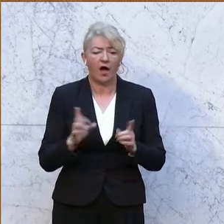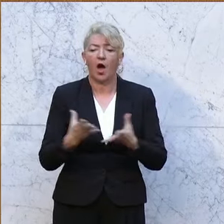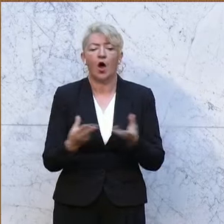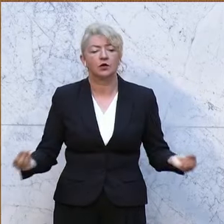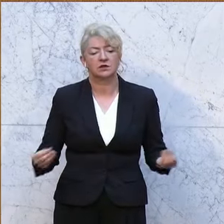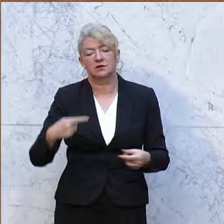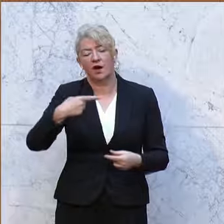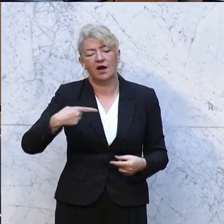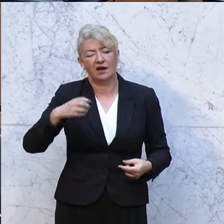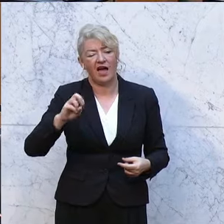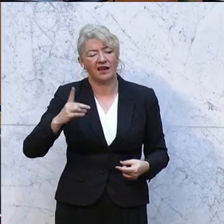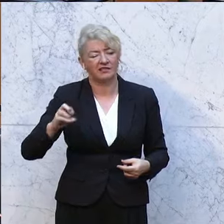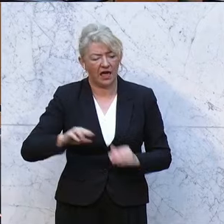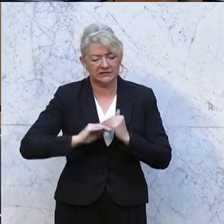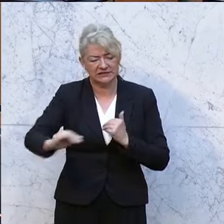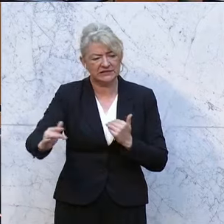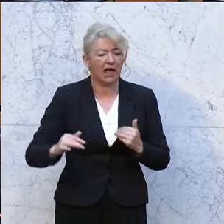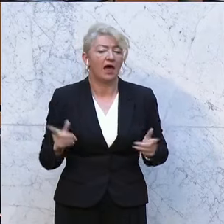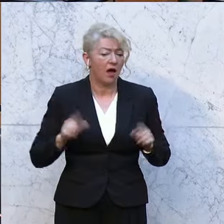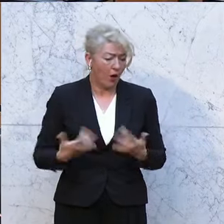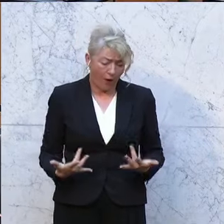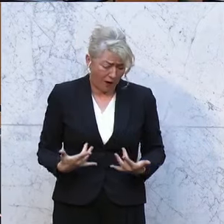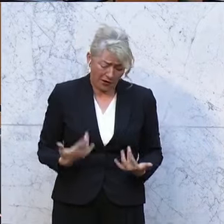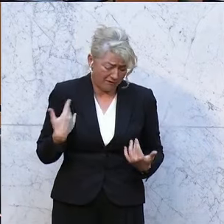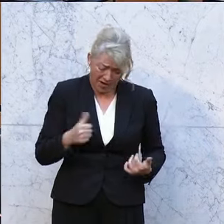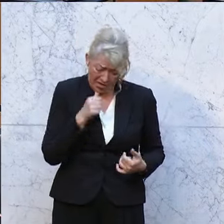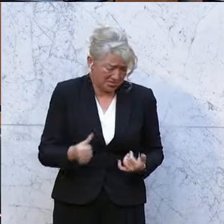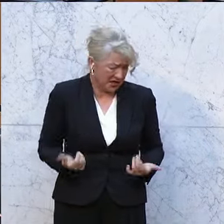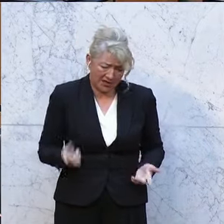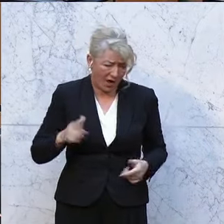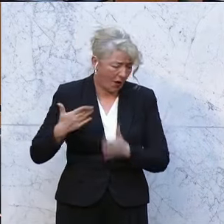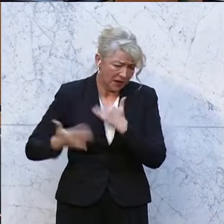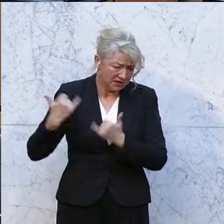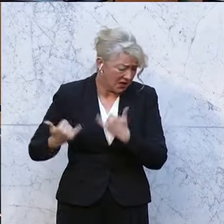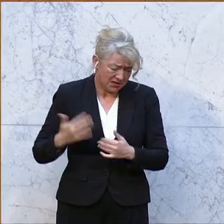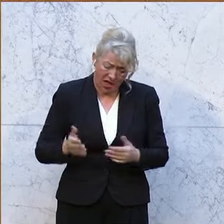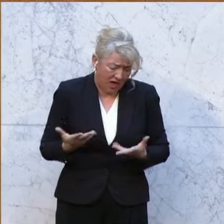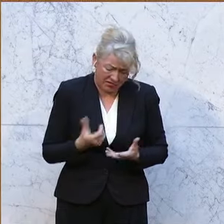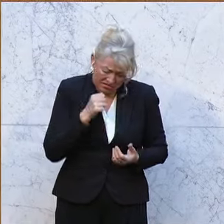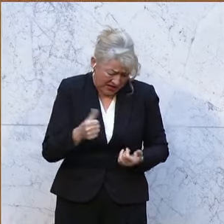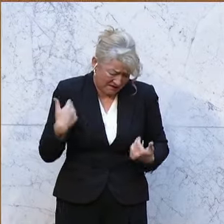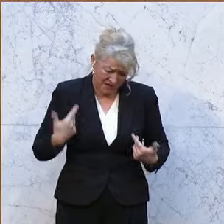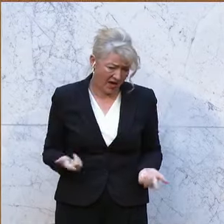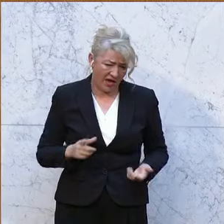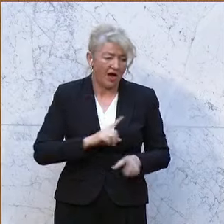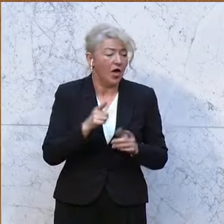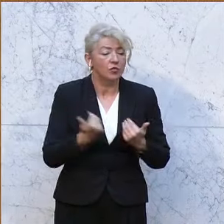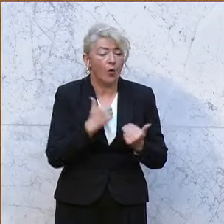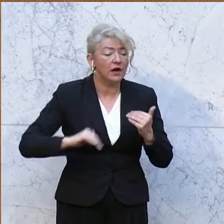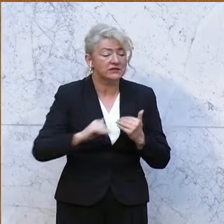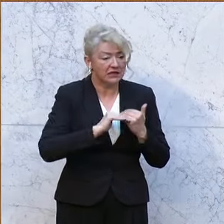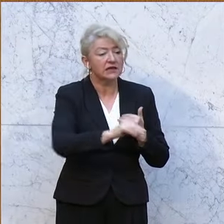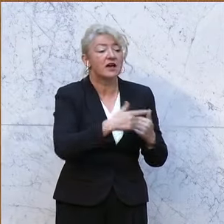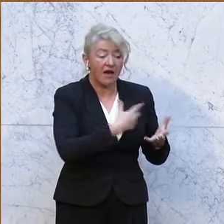Gardasee. Er ist es auch heuer nicht, er war es letztes Jahr nicht, obwohl es überall gemeldet worden ist. Der Neusiedlersee war